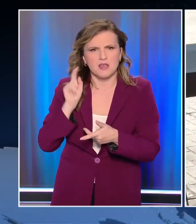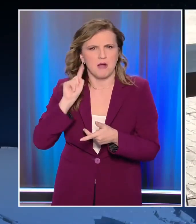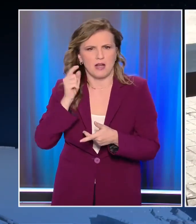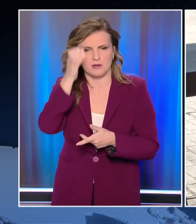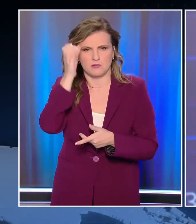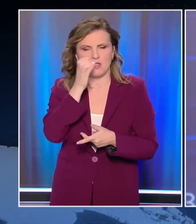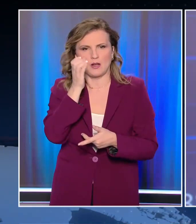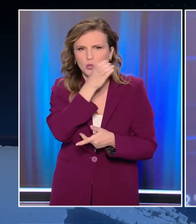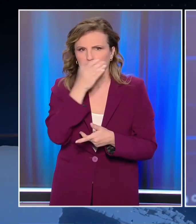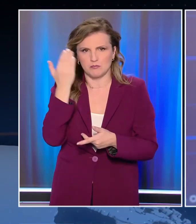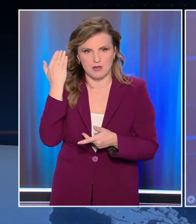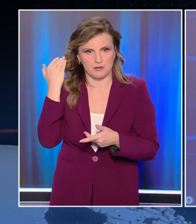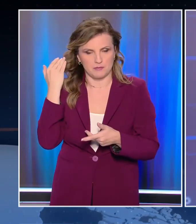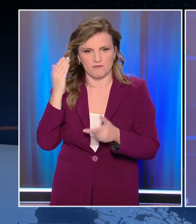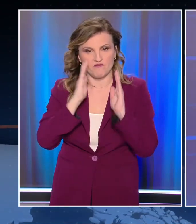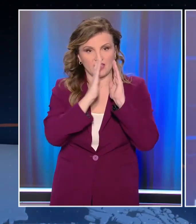ναρκωτικών.